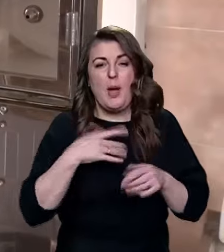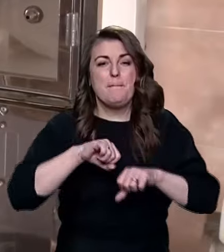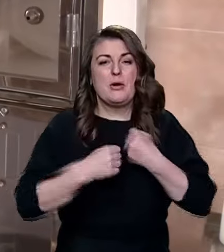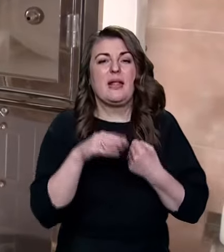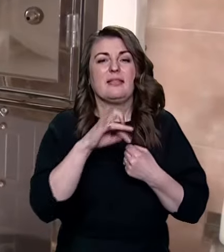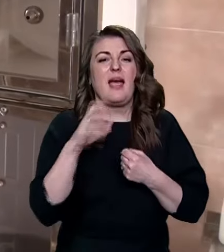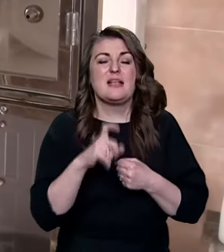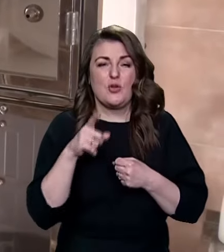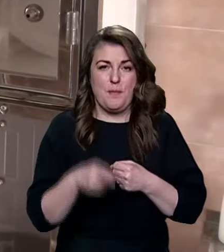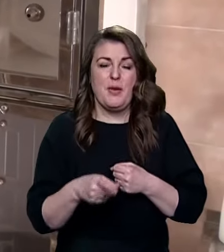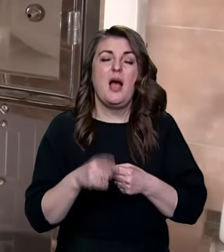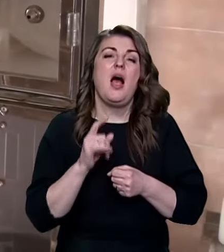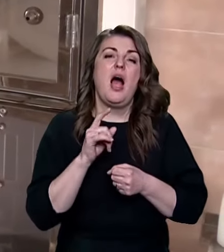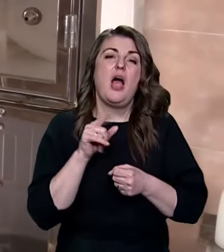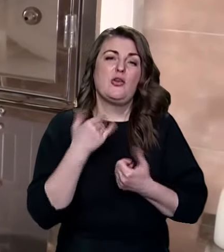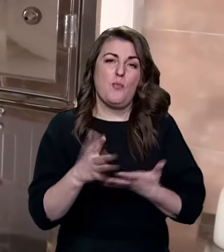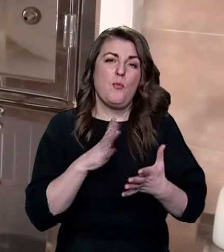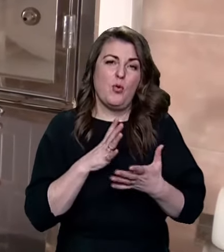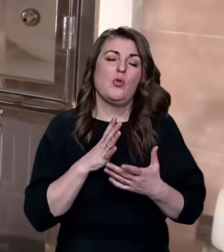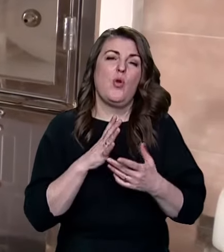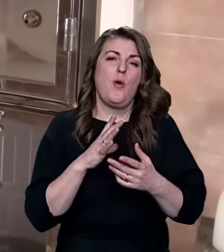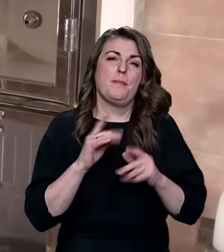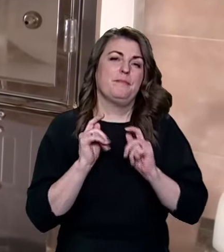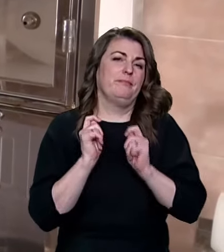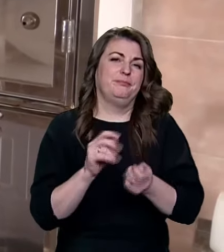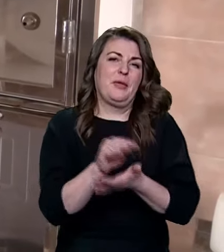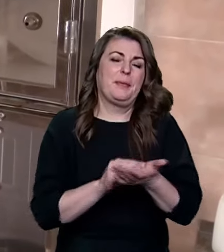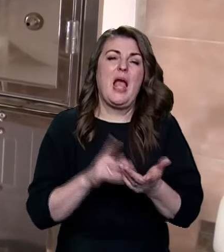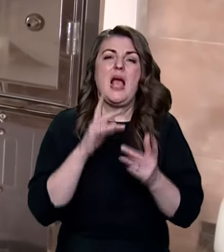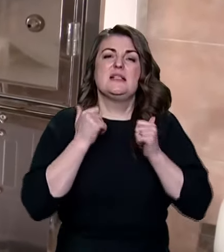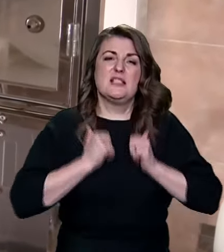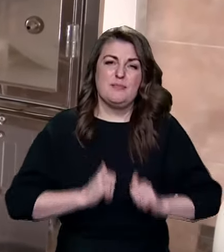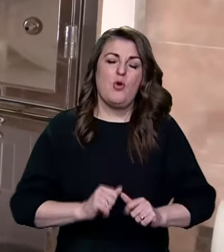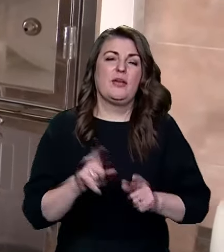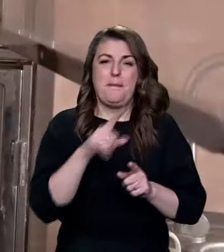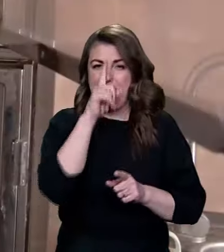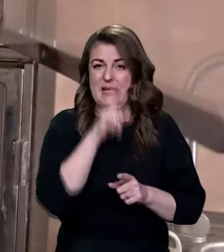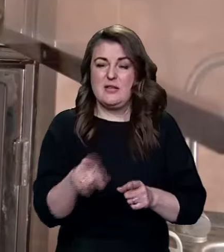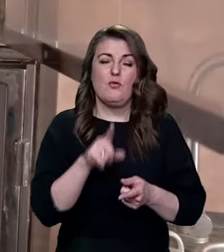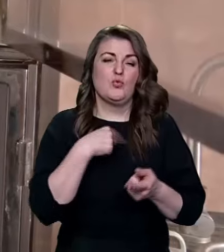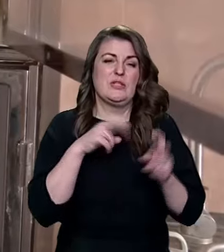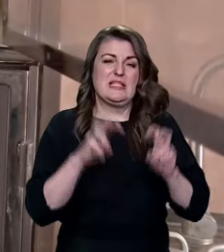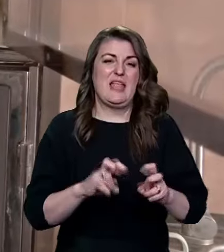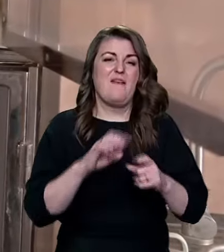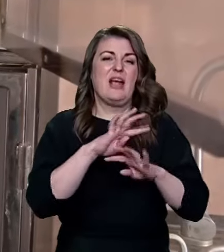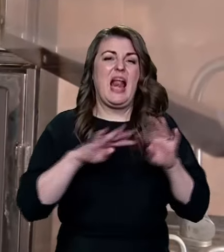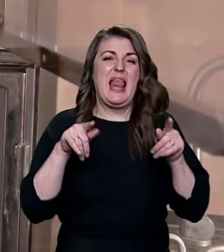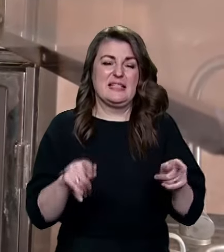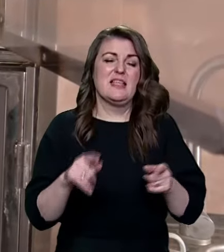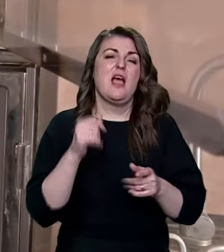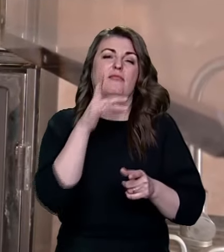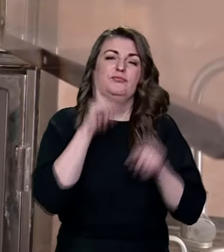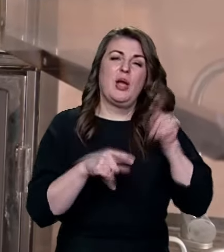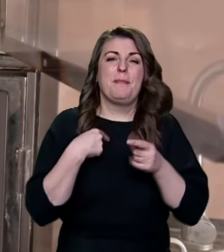тазу, йому було переписано спокій. Протягом місяця він сидить у нас в клітці, час від часу ми його